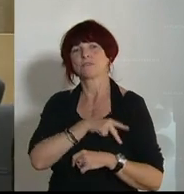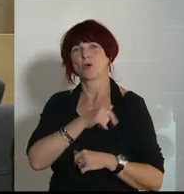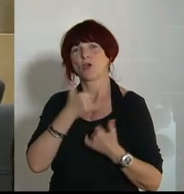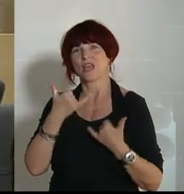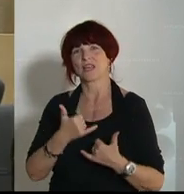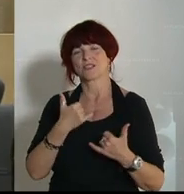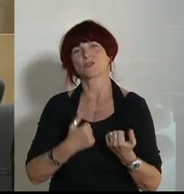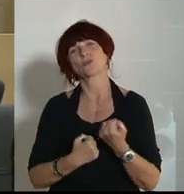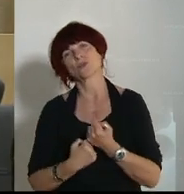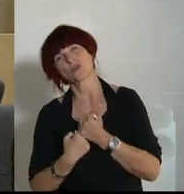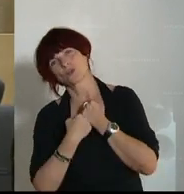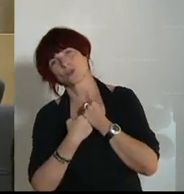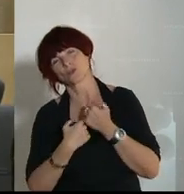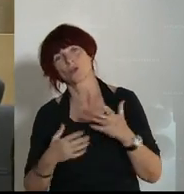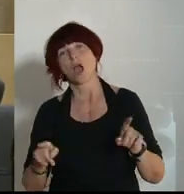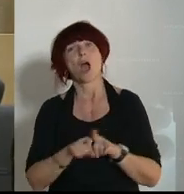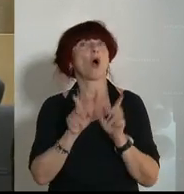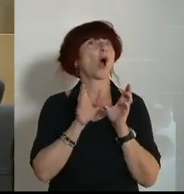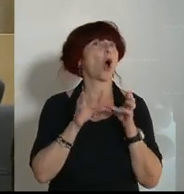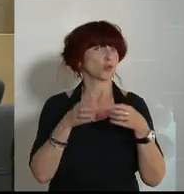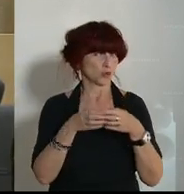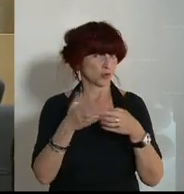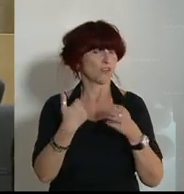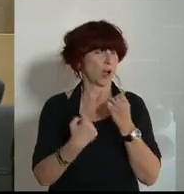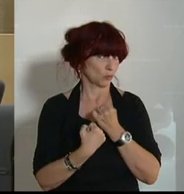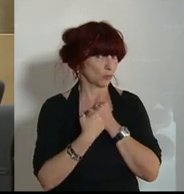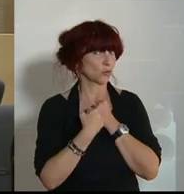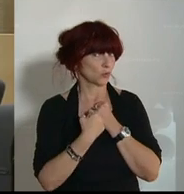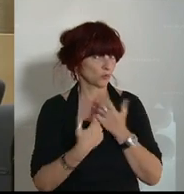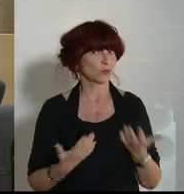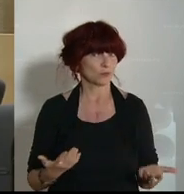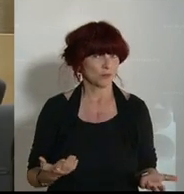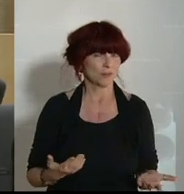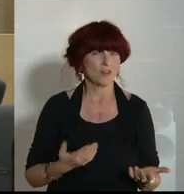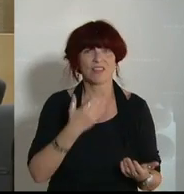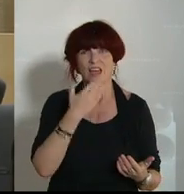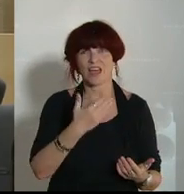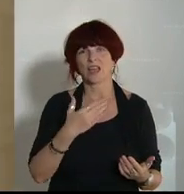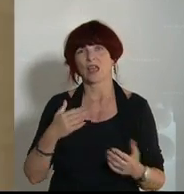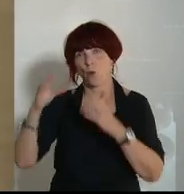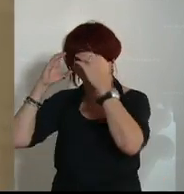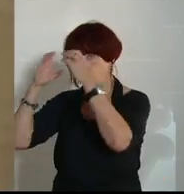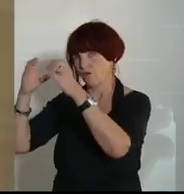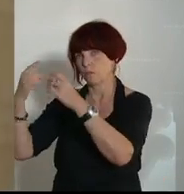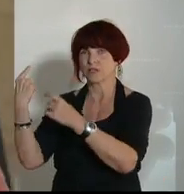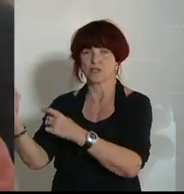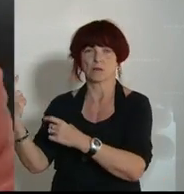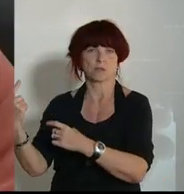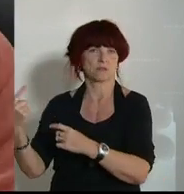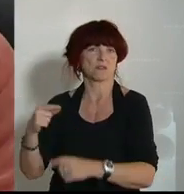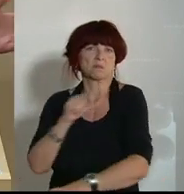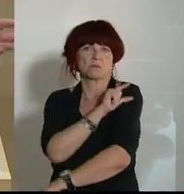Unterstützung, auch schon im Ausschuss, auch schon das letzte Mal. Da bin ich durchgedrungen. Bei der ÖVP bin ich noch nicht durchgedrungen.